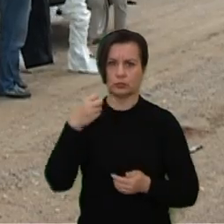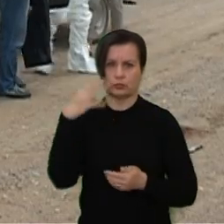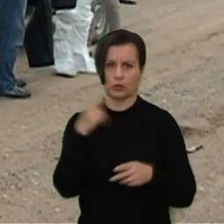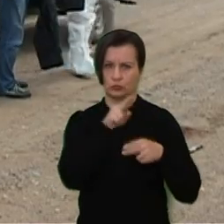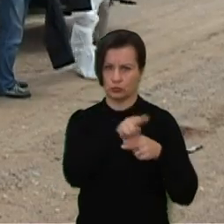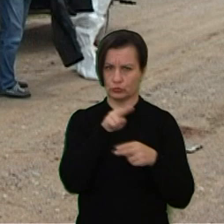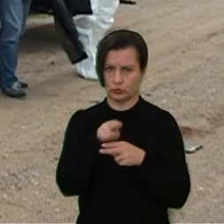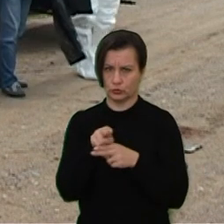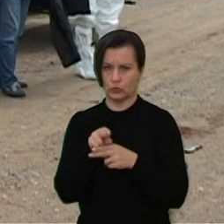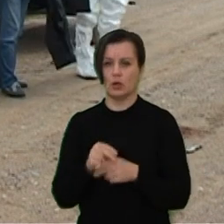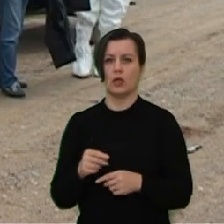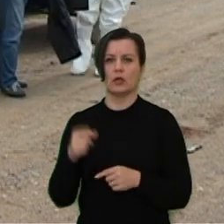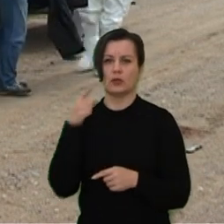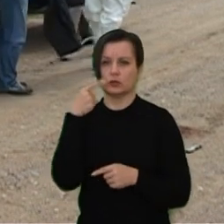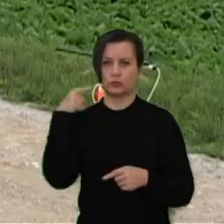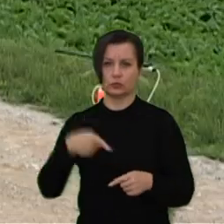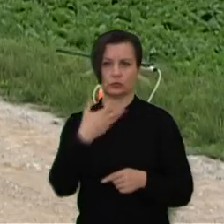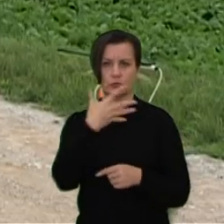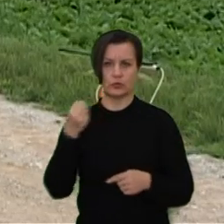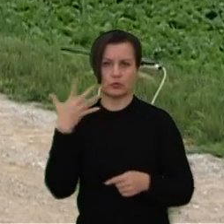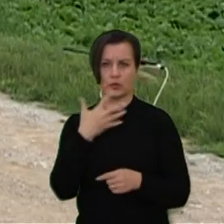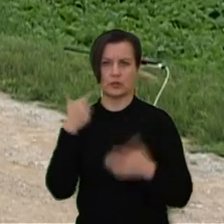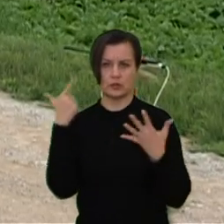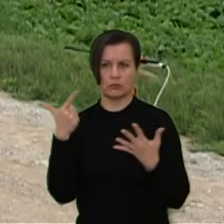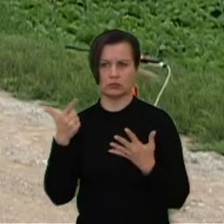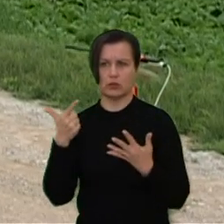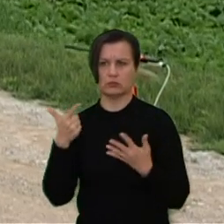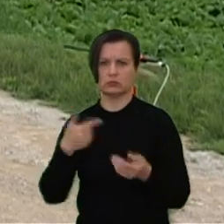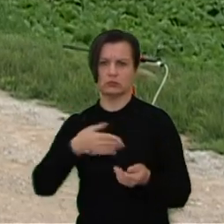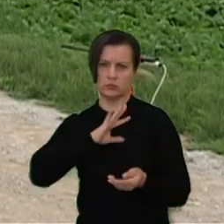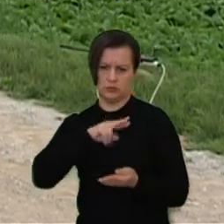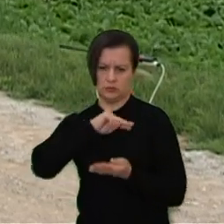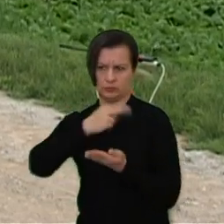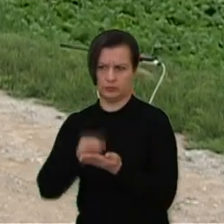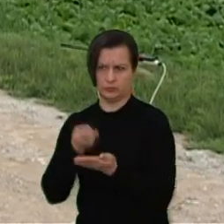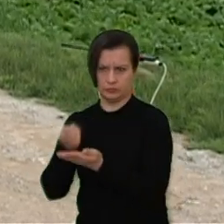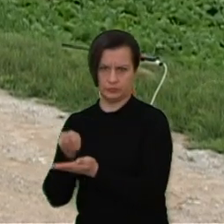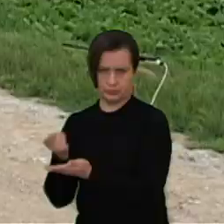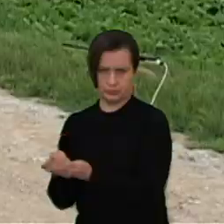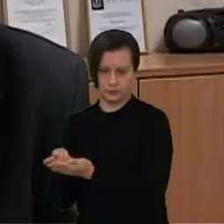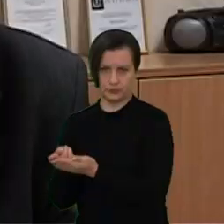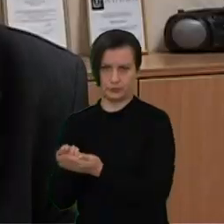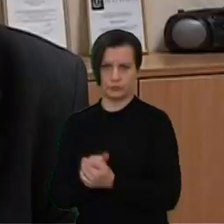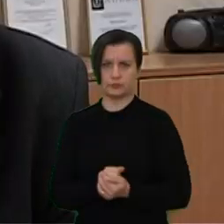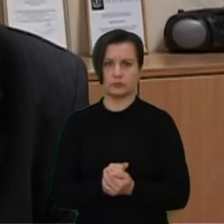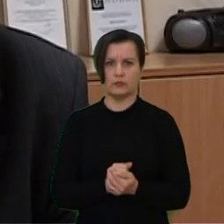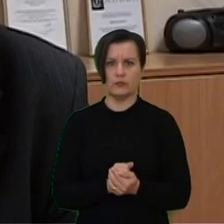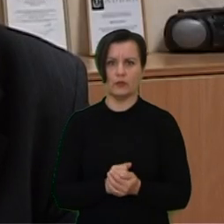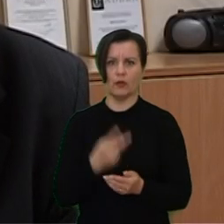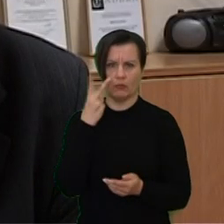1555 nugaišusiems šernams. Kaip matote,